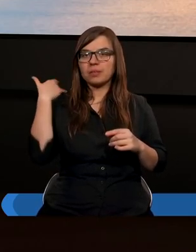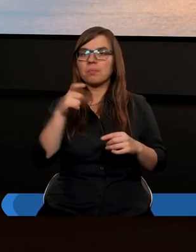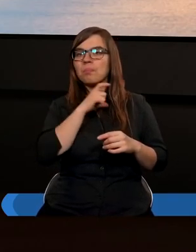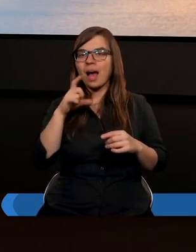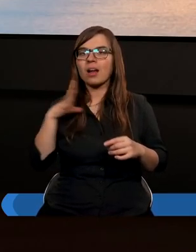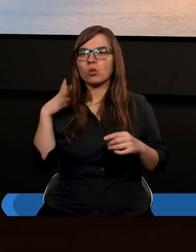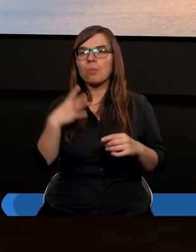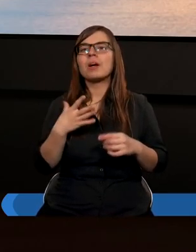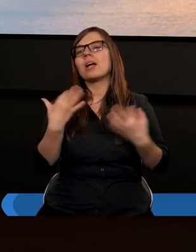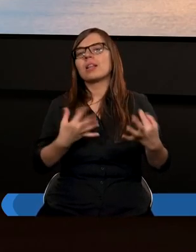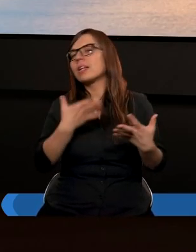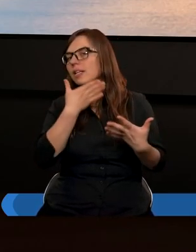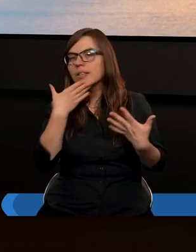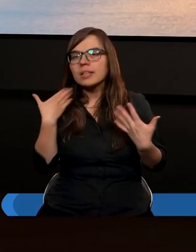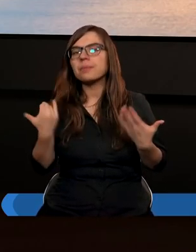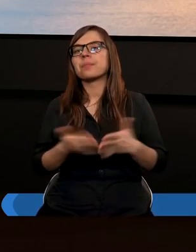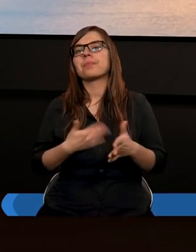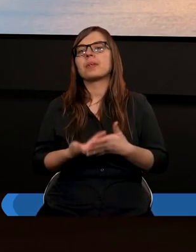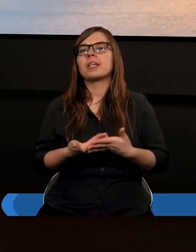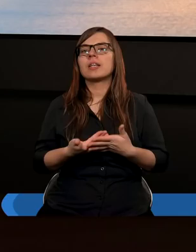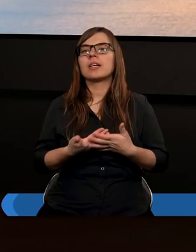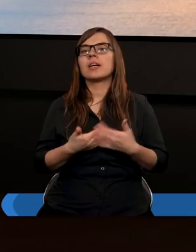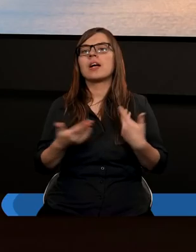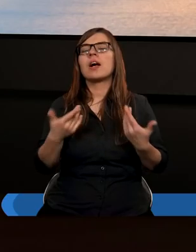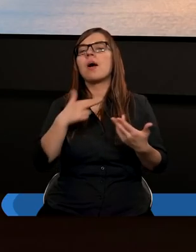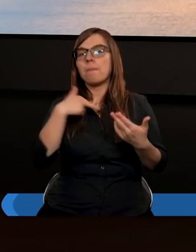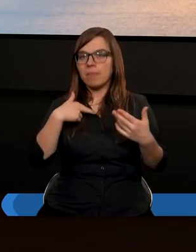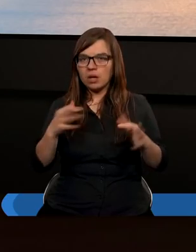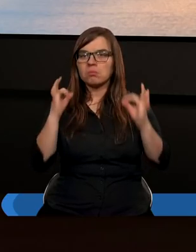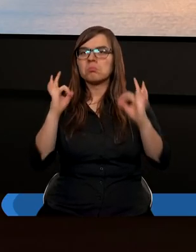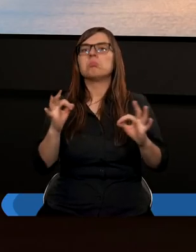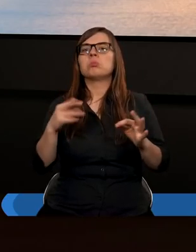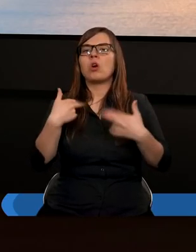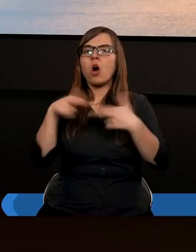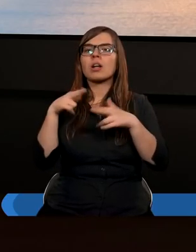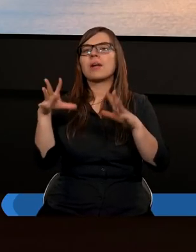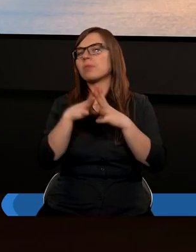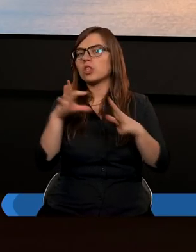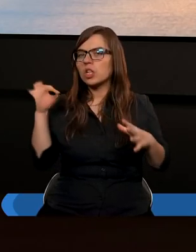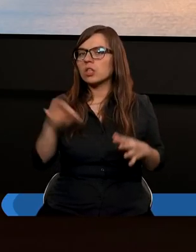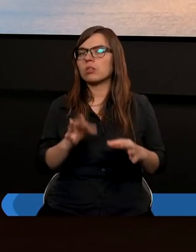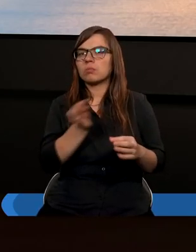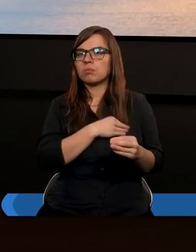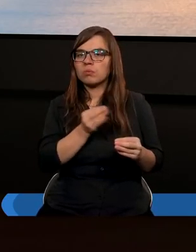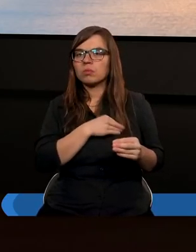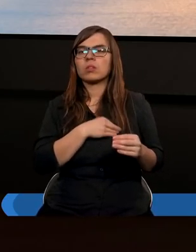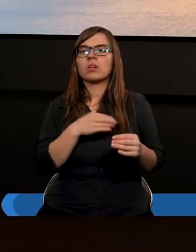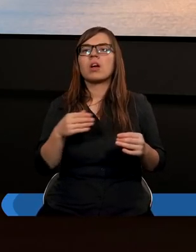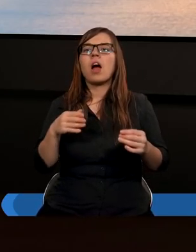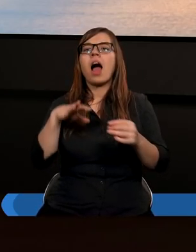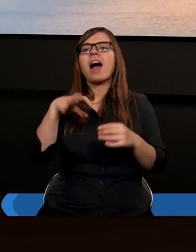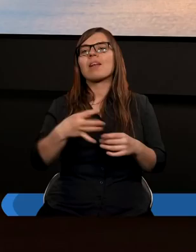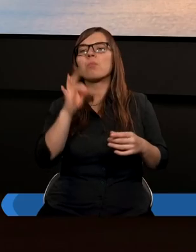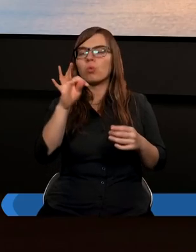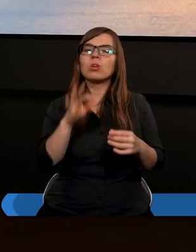a teraz nie ma. A my wiernie oddajemy dziesięcinę. Nasz zbór jest chyba najwierniejszy.